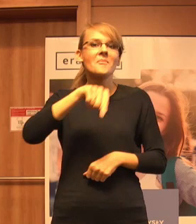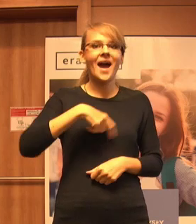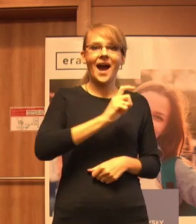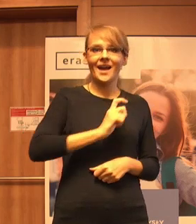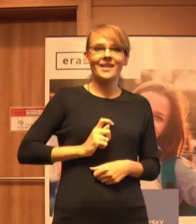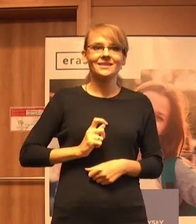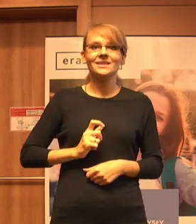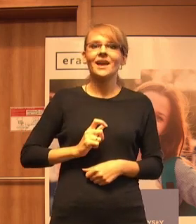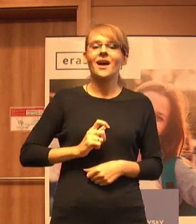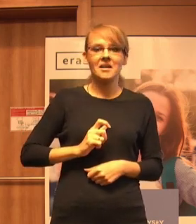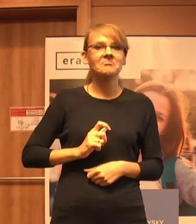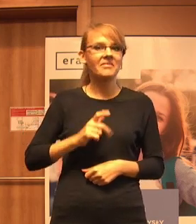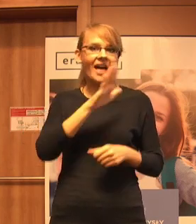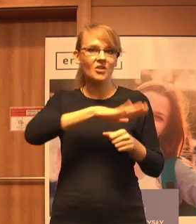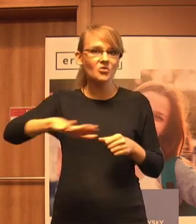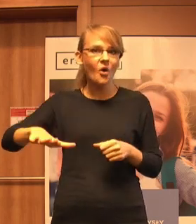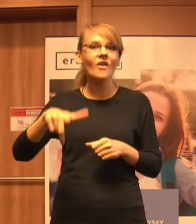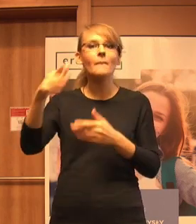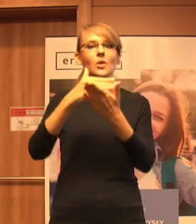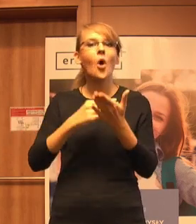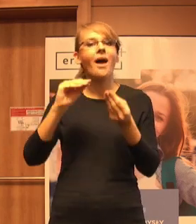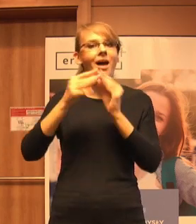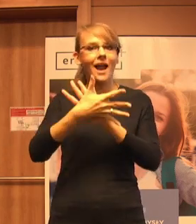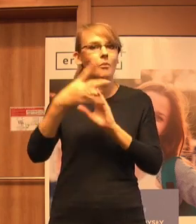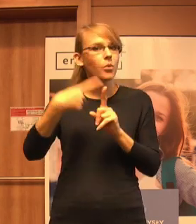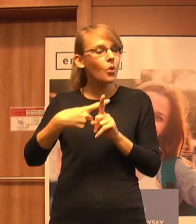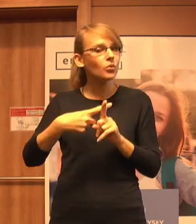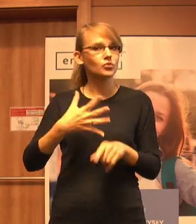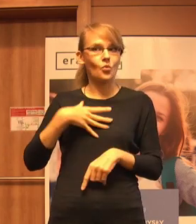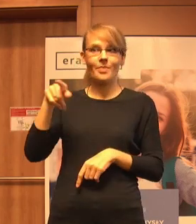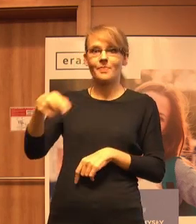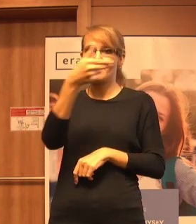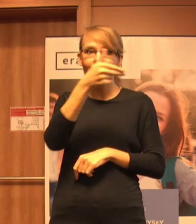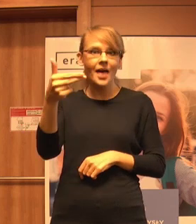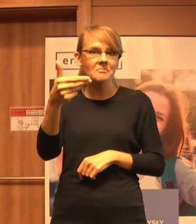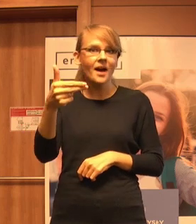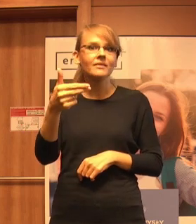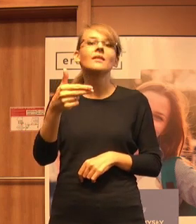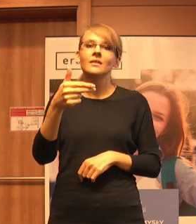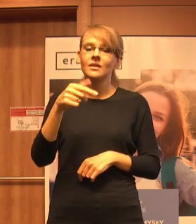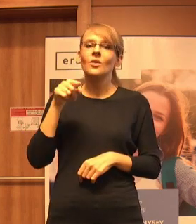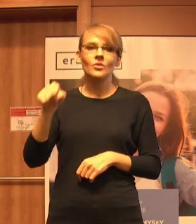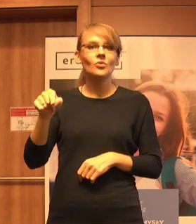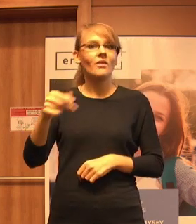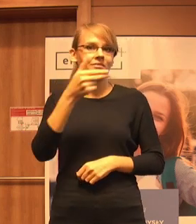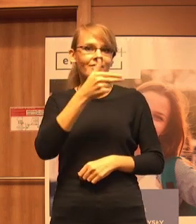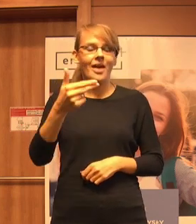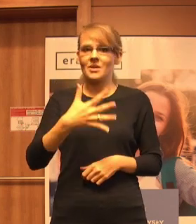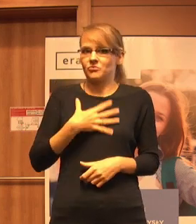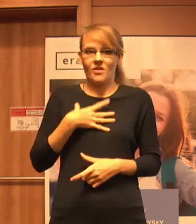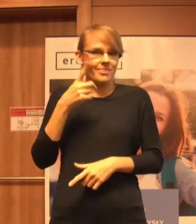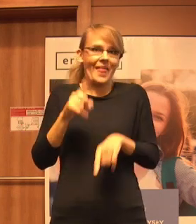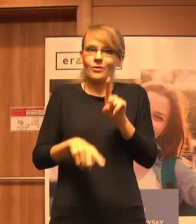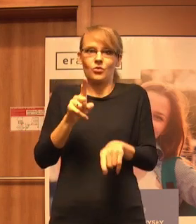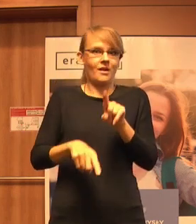Narodowej programu Erasmus+. Ta tematyka jest właściwie tematyką naturalną.